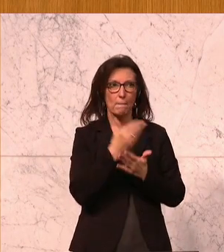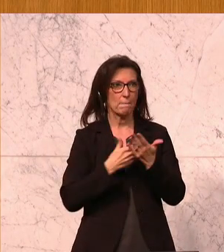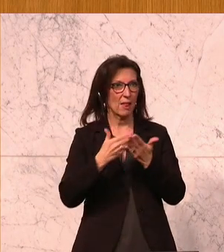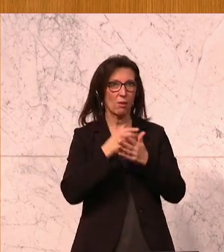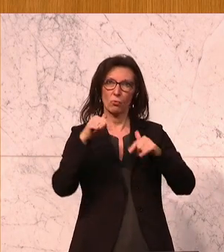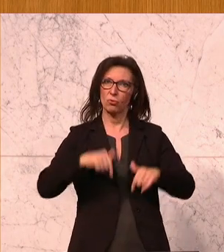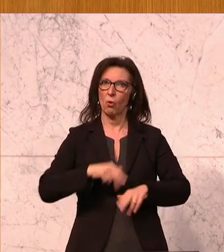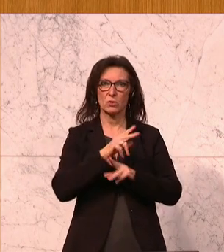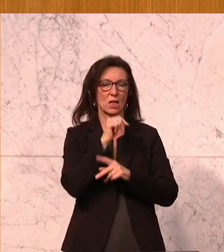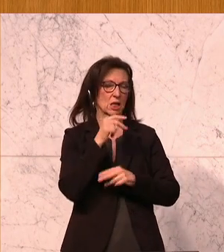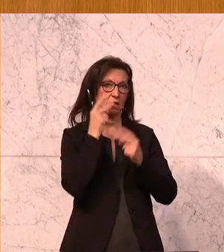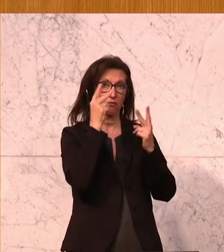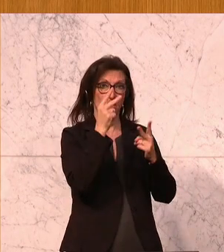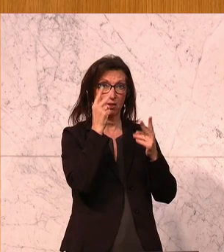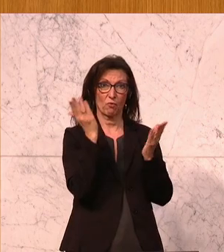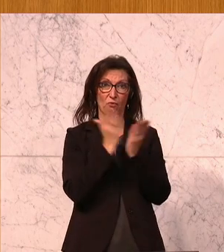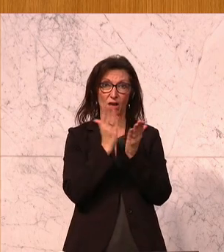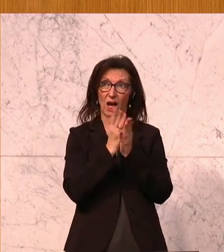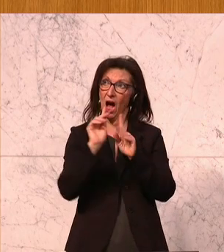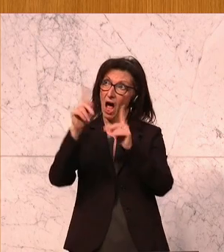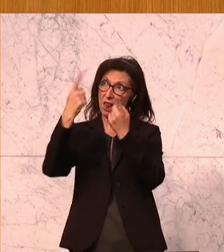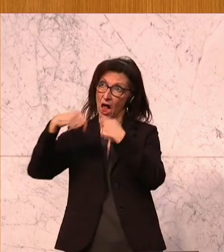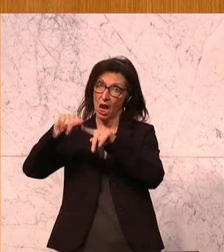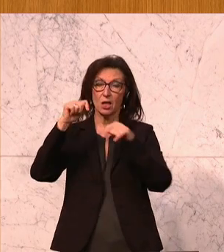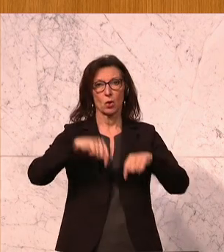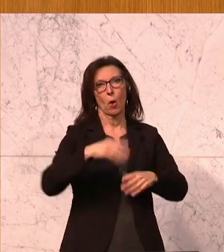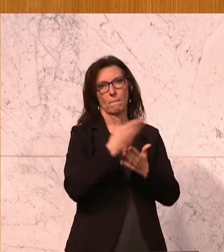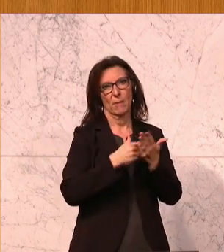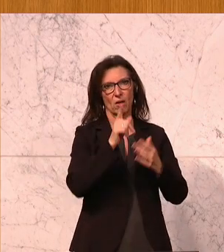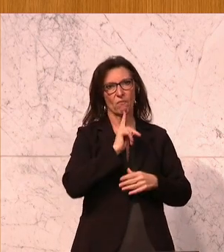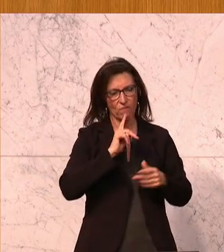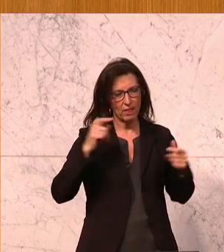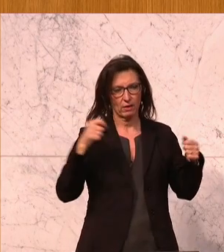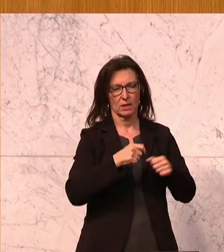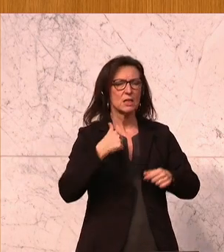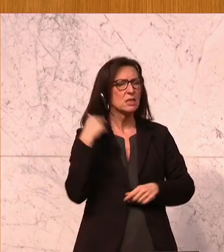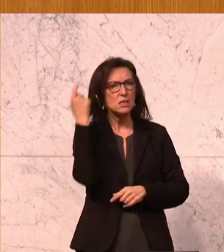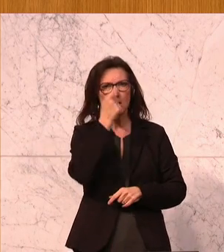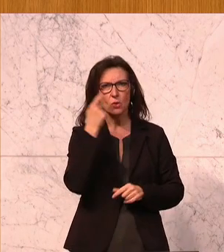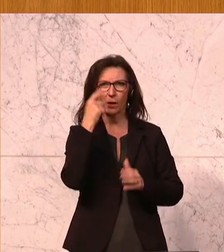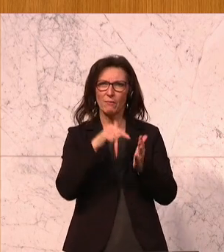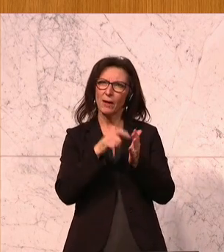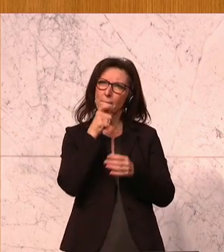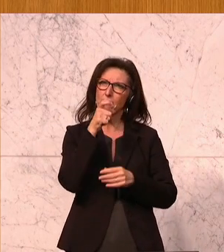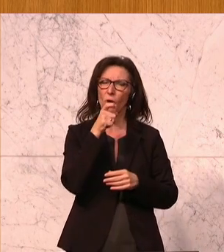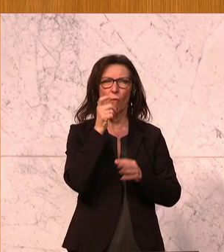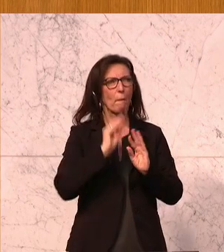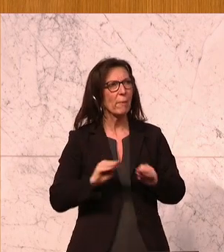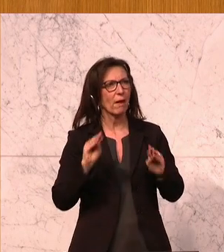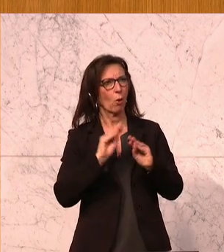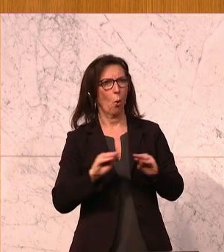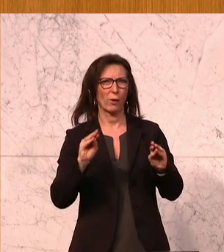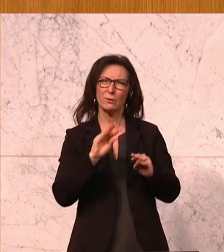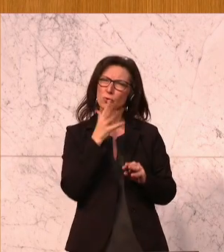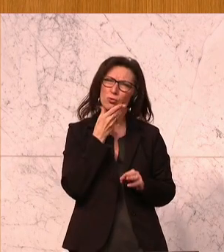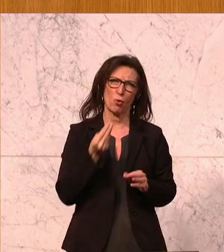und gegenüber anderen Ländern unterfinanziert wird. Ich mache mir Sorgen, weil man den wunderschönen Beruf als Pädagogin und Pädagoge